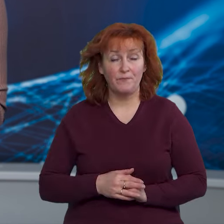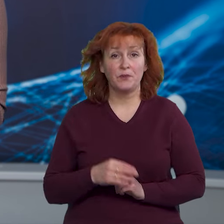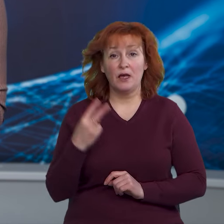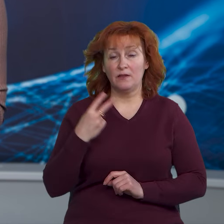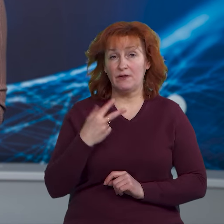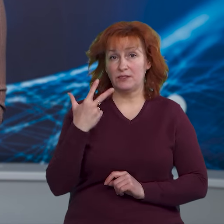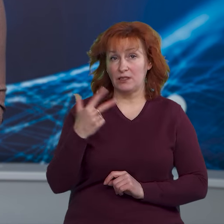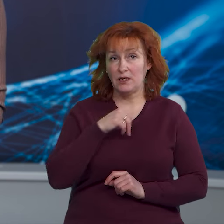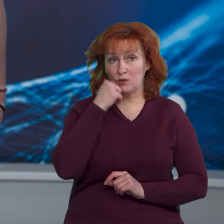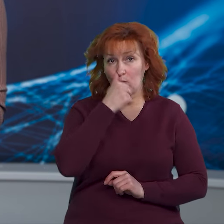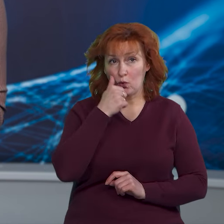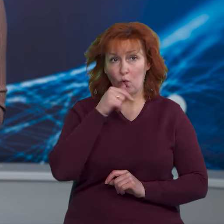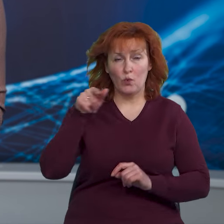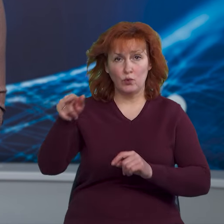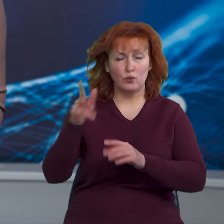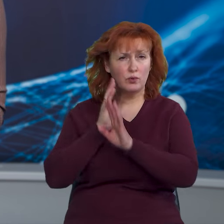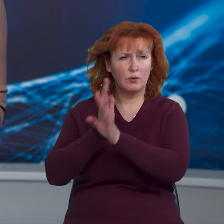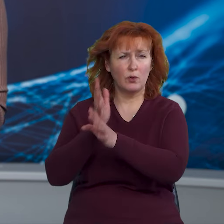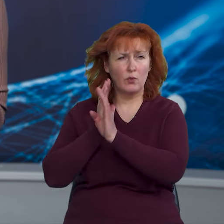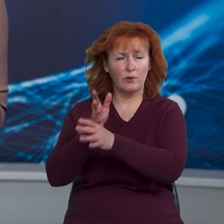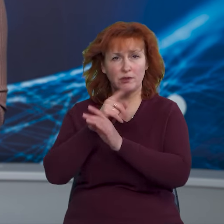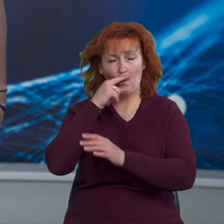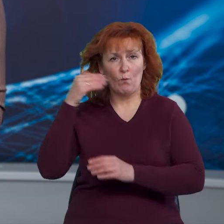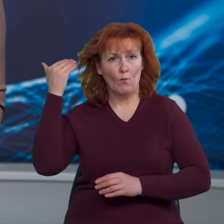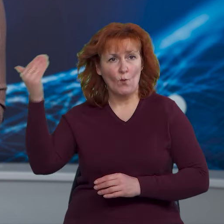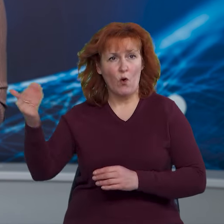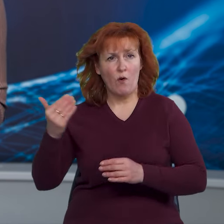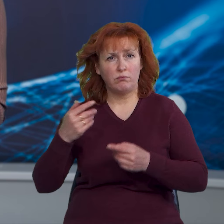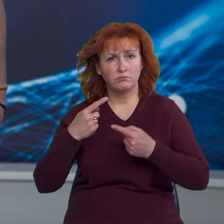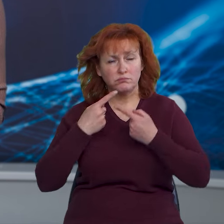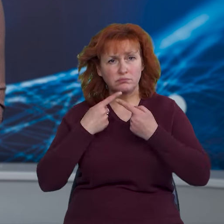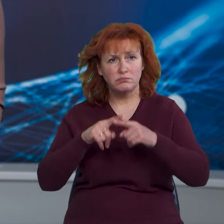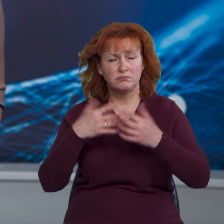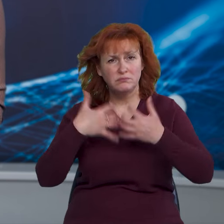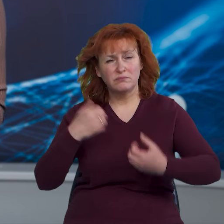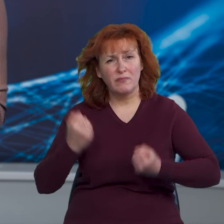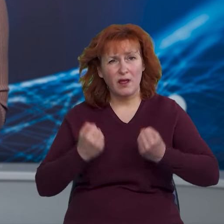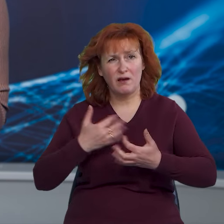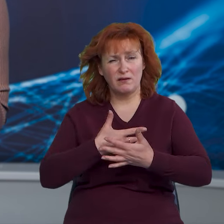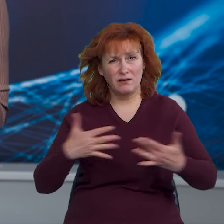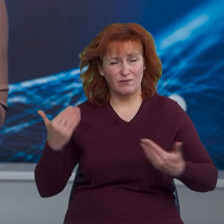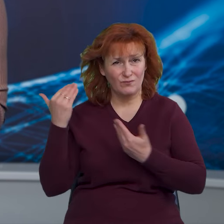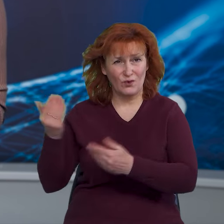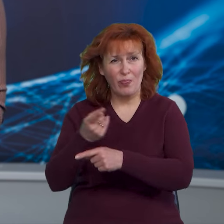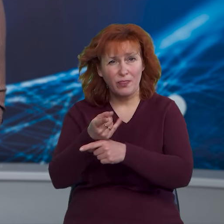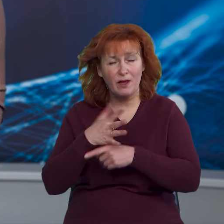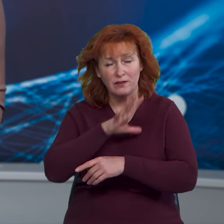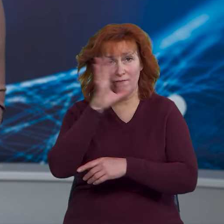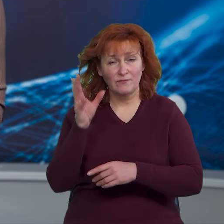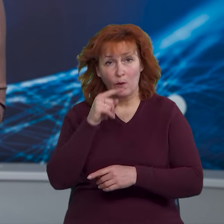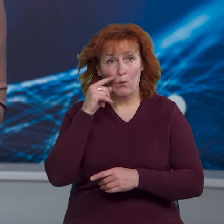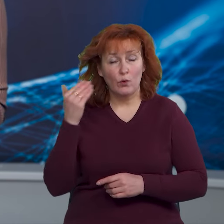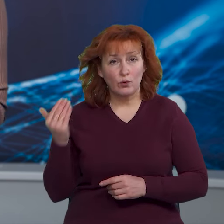2022-го через це село рухалися колони російської техніки. Як розповіла Суспільному директорка школи Раїса